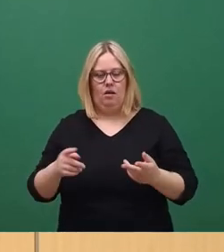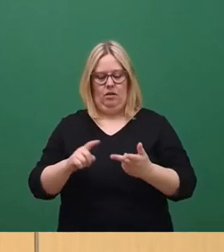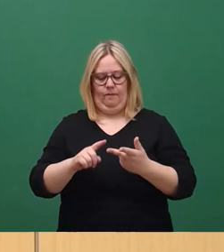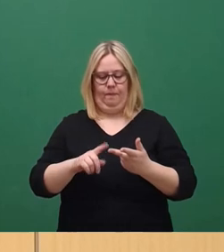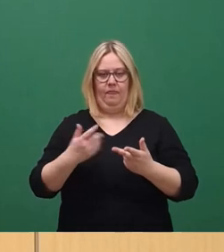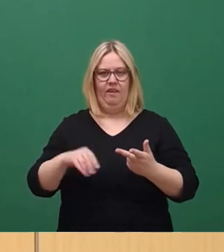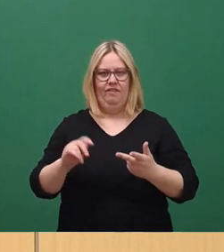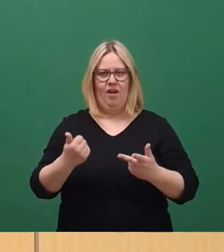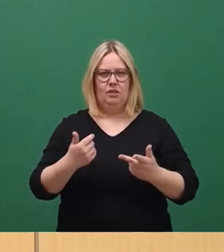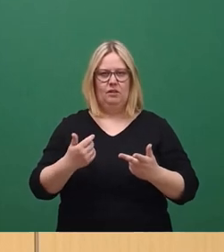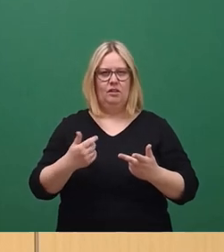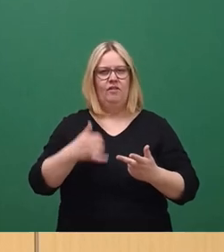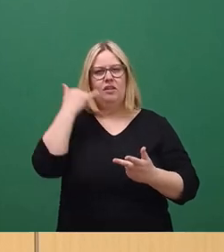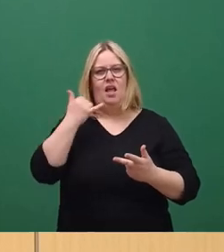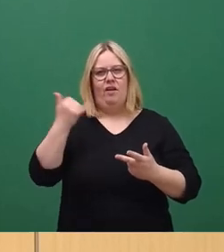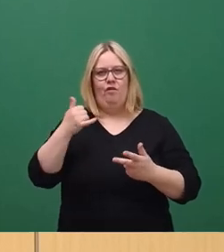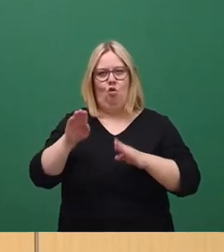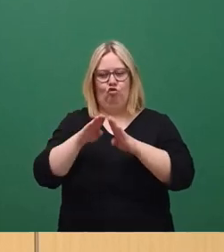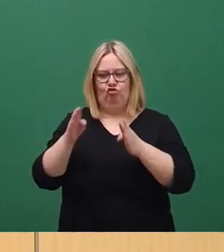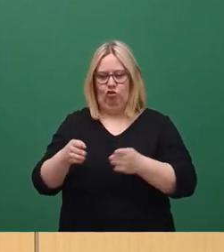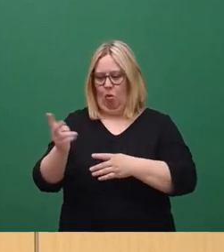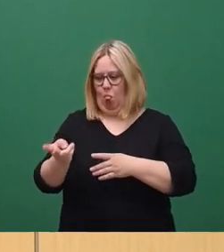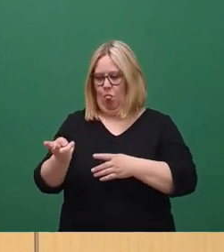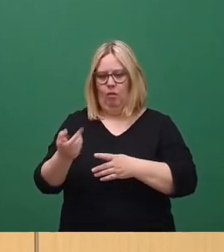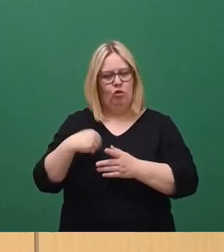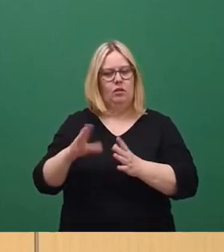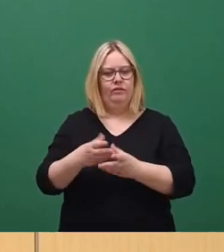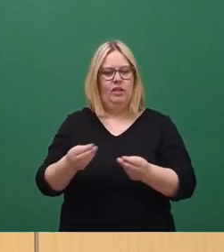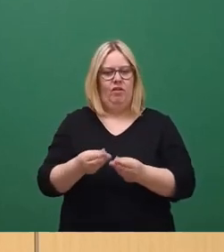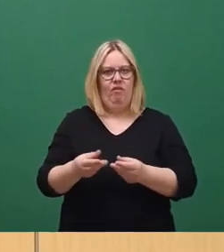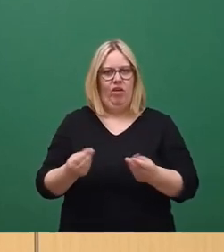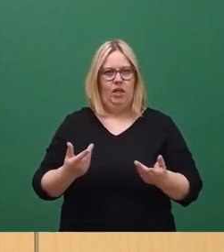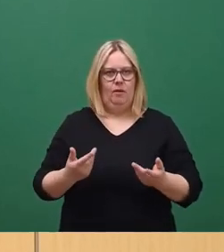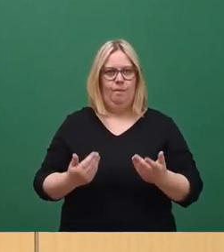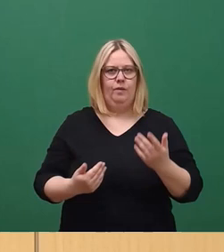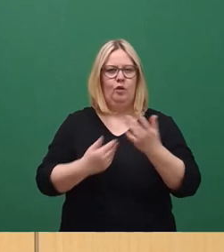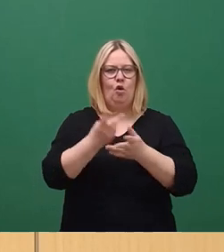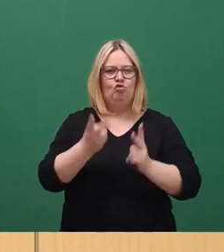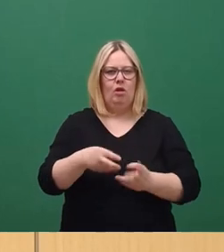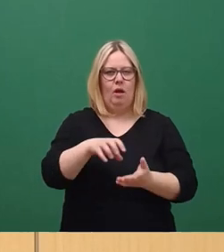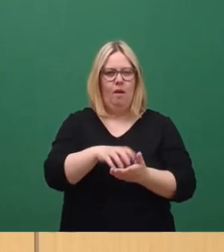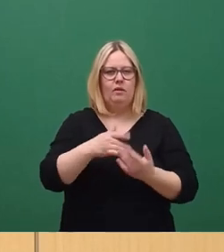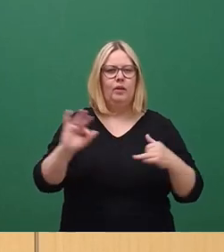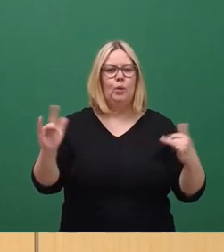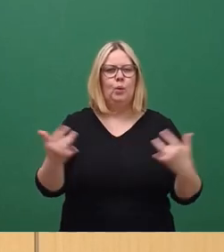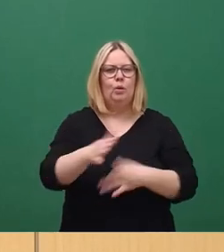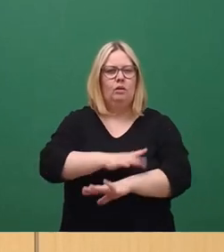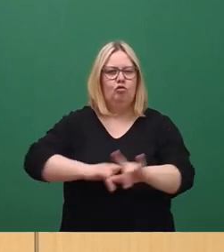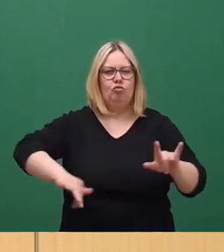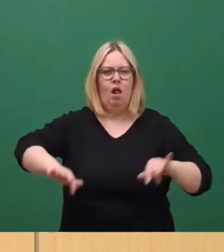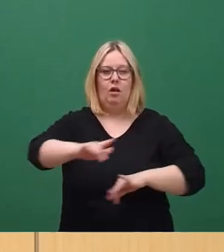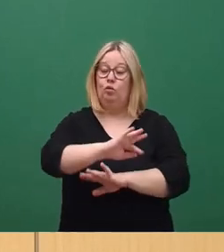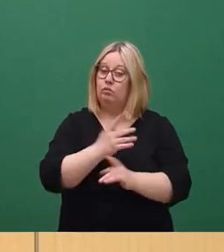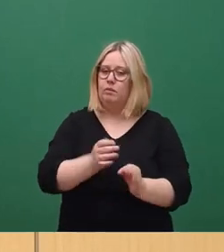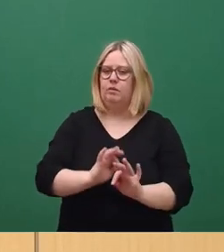verrotteten und vergessenen Telefonständchen, was dort noch irgendwo rumsteht. Der Neustädter Markt, gerade in seiner Grüngestaltung, ist ungeheuer gereift.